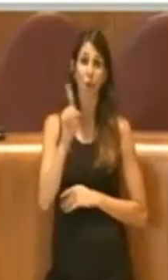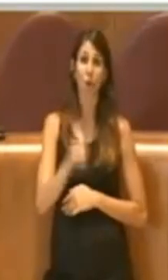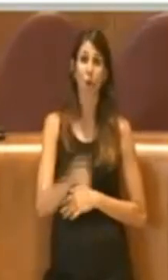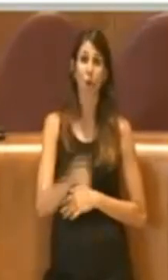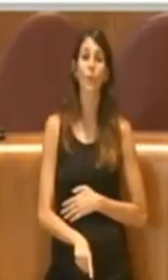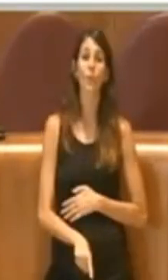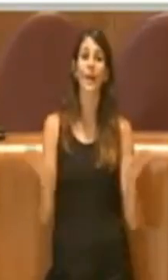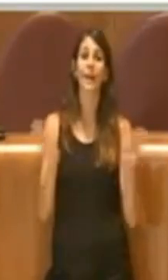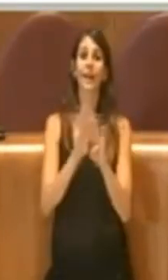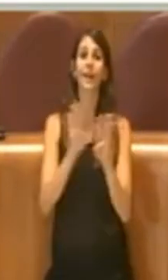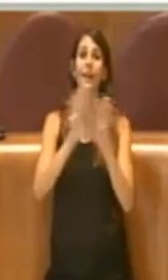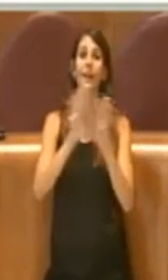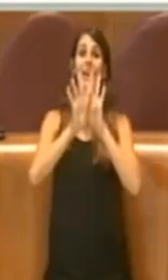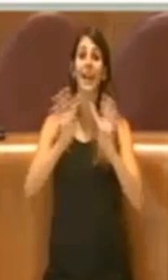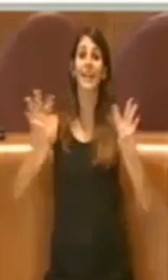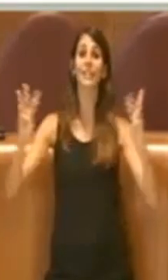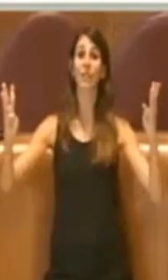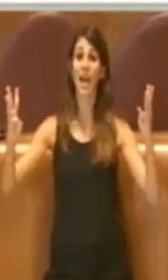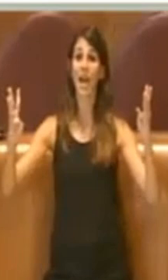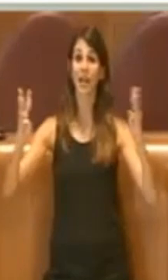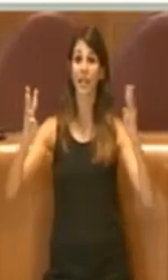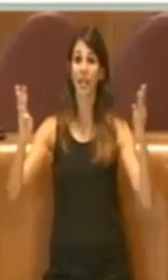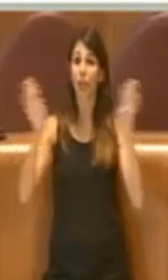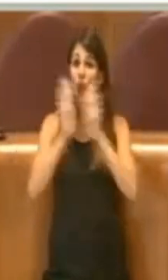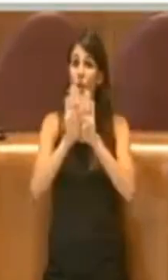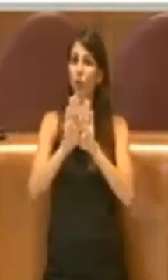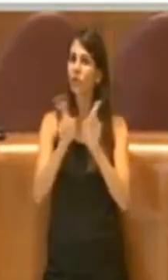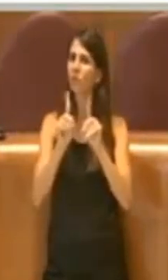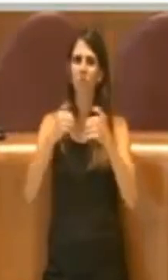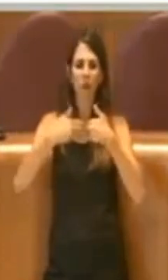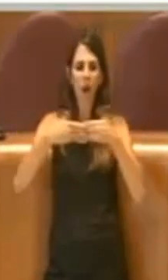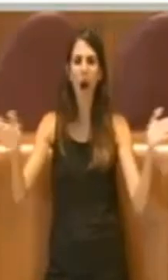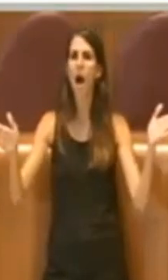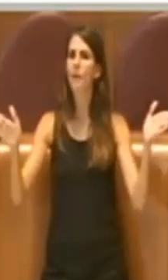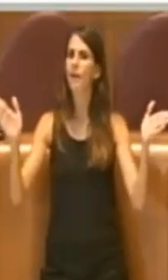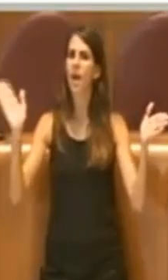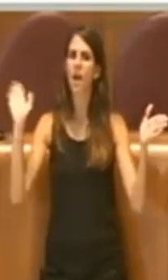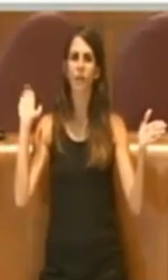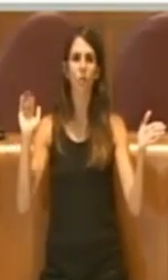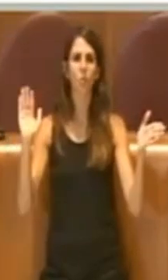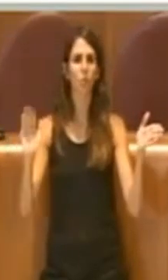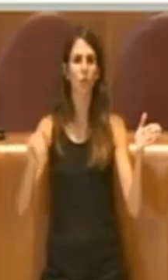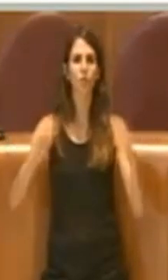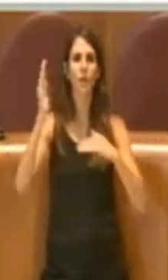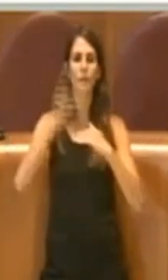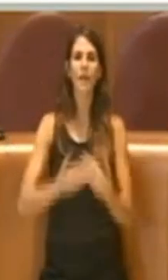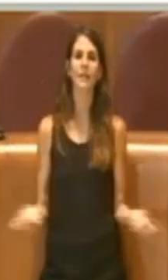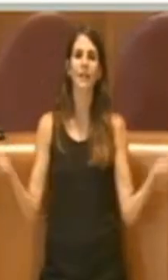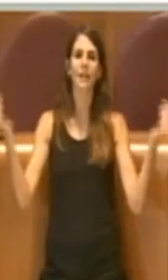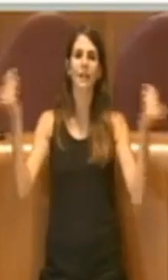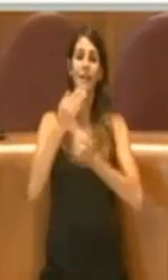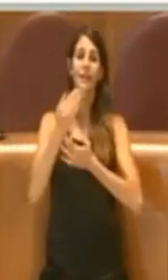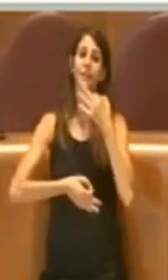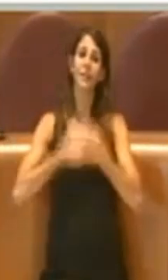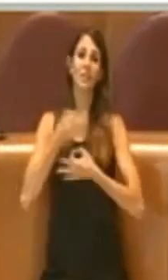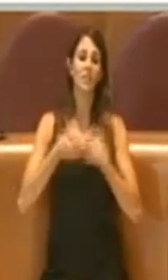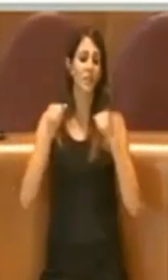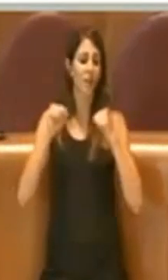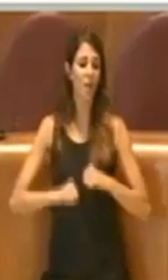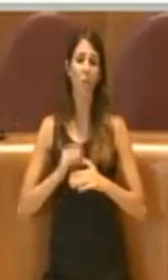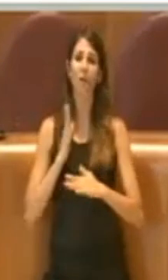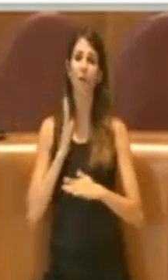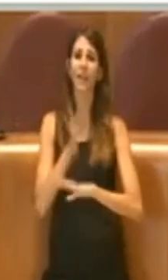di cui parlava la consigliera Grancho non sono chiusi, bensì aperti perennemente H24, quindi consente anche atti di vandalismo